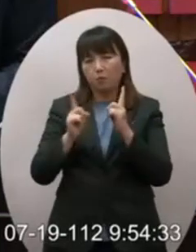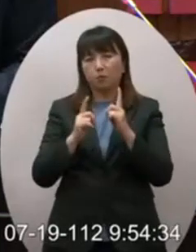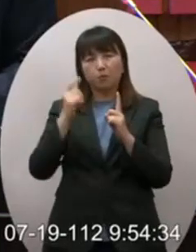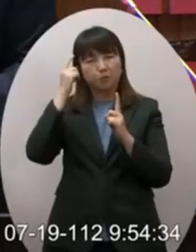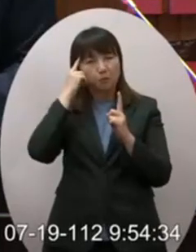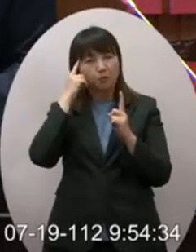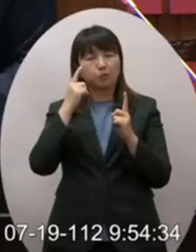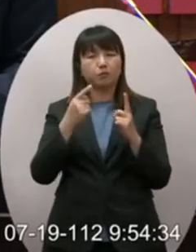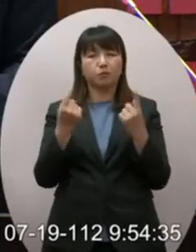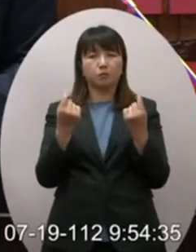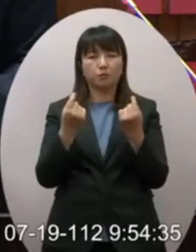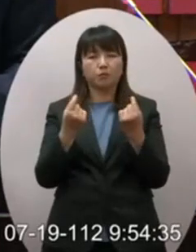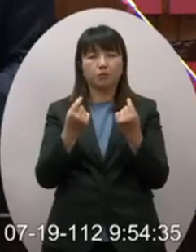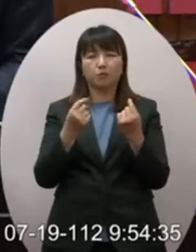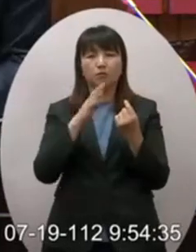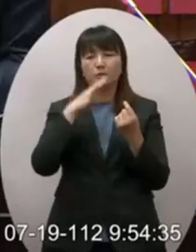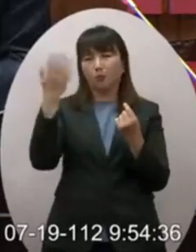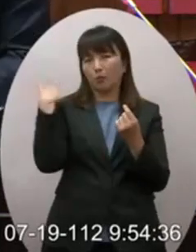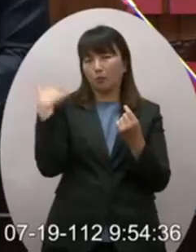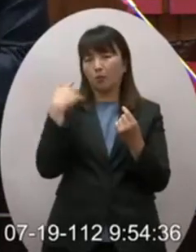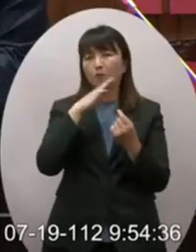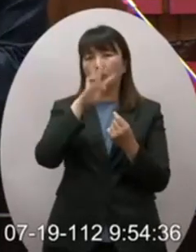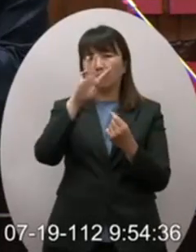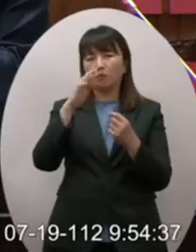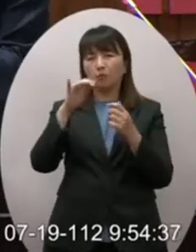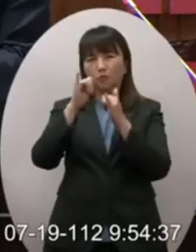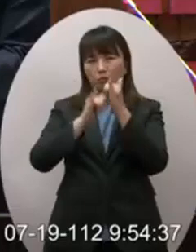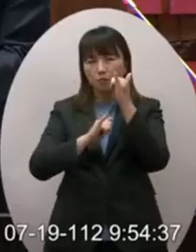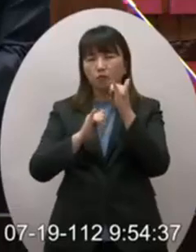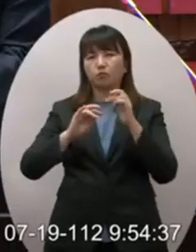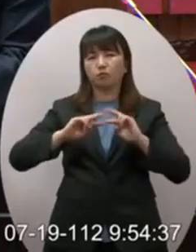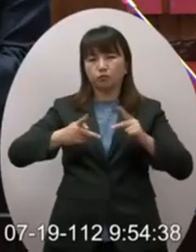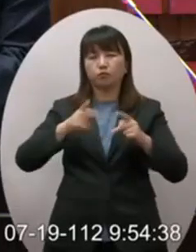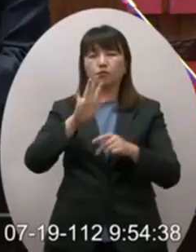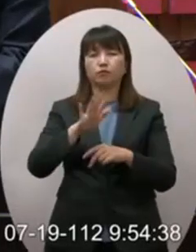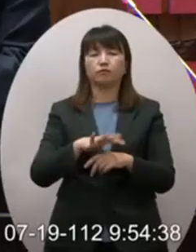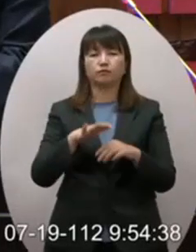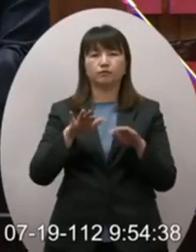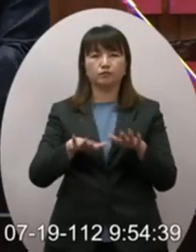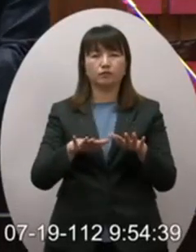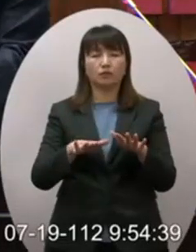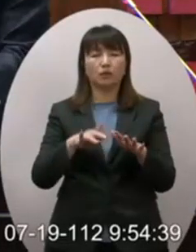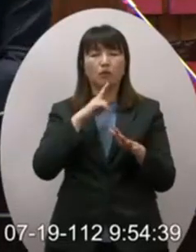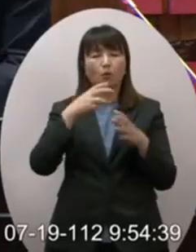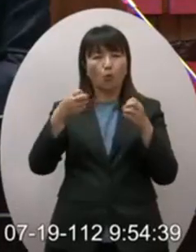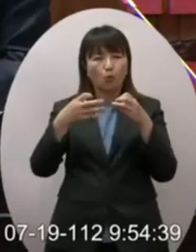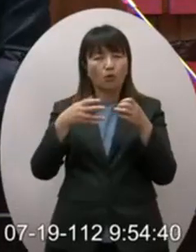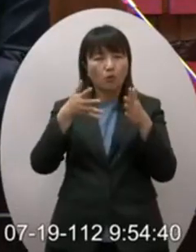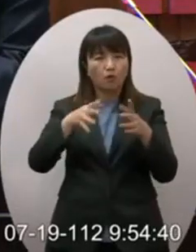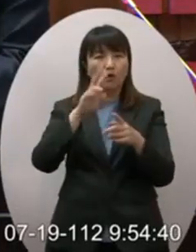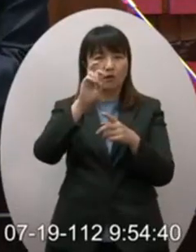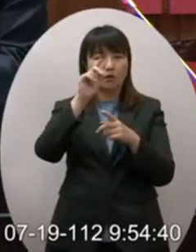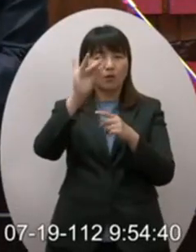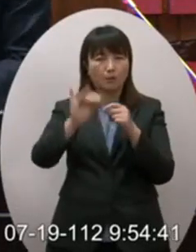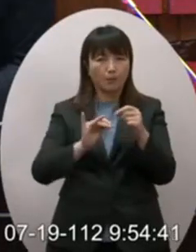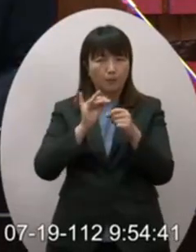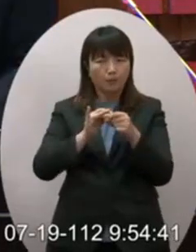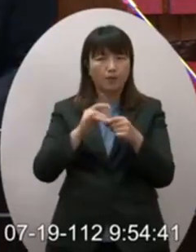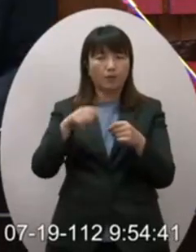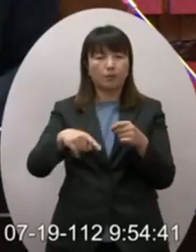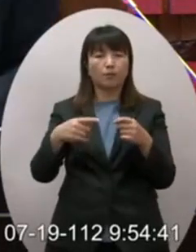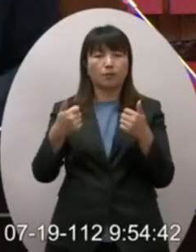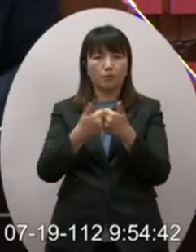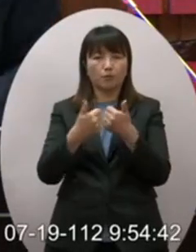不是我們所想像的從過去的W時代那樣子所以今天我們要要談你這個21世紀倡議